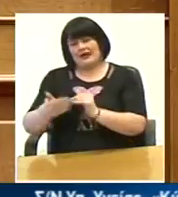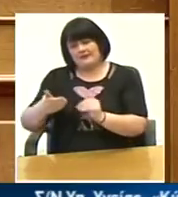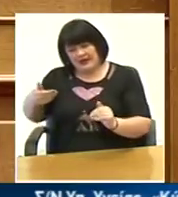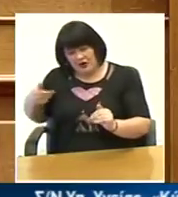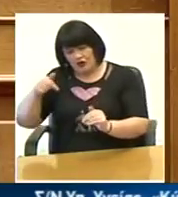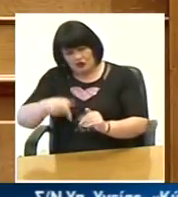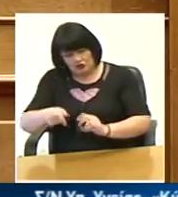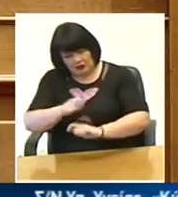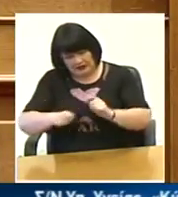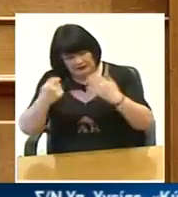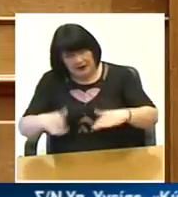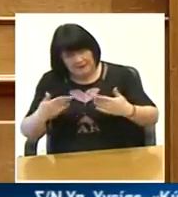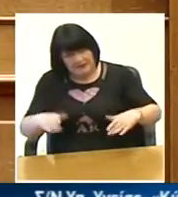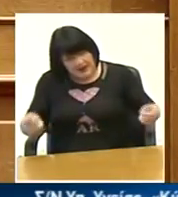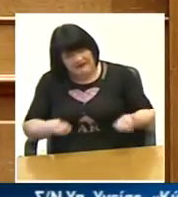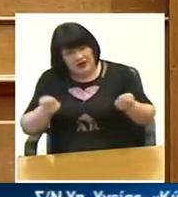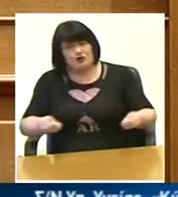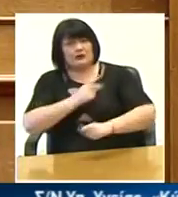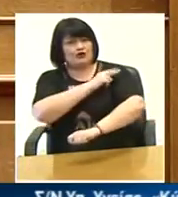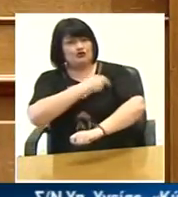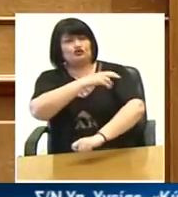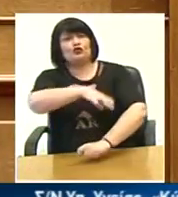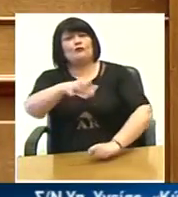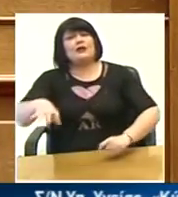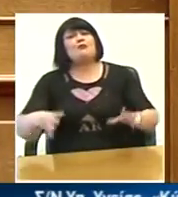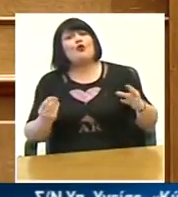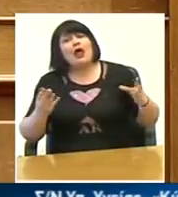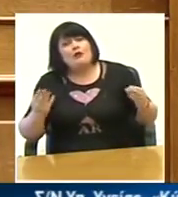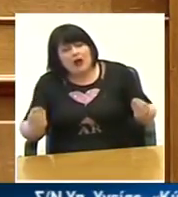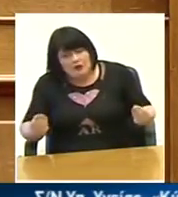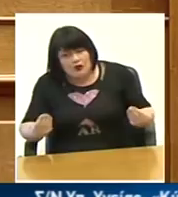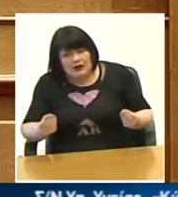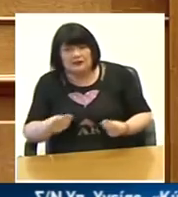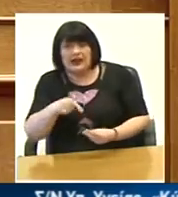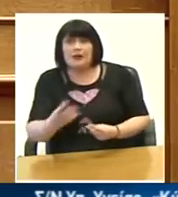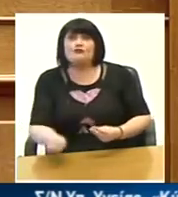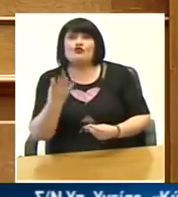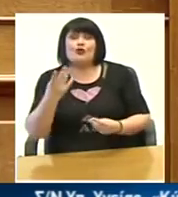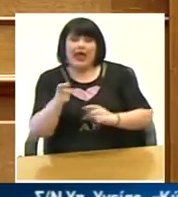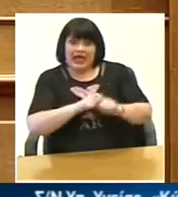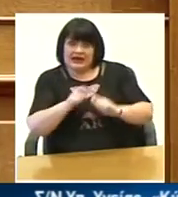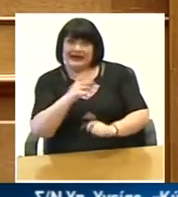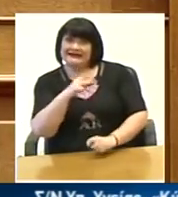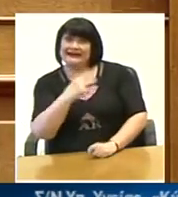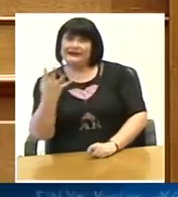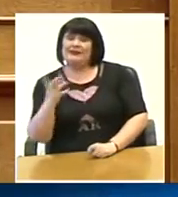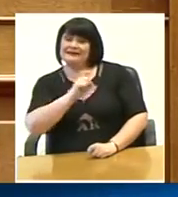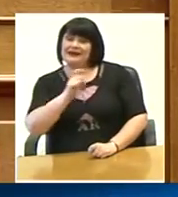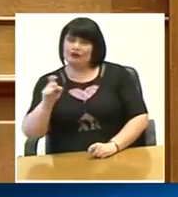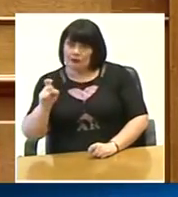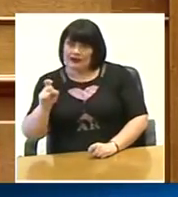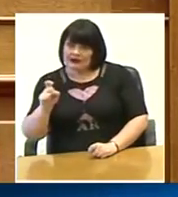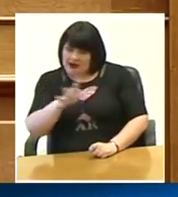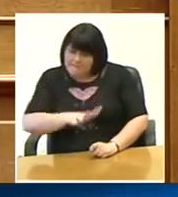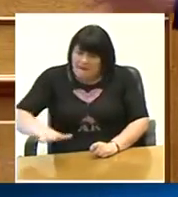υλοποιούνται τώρα τελειώνουν πολλά νοσοκομεία από αυτά όμως τα νέα έργα είναι 35 και τα οποία τα υλοποιούνται παντού